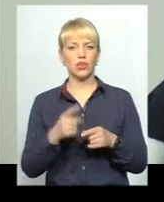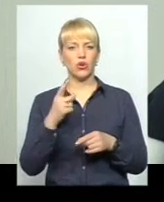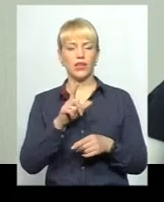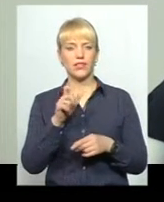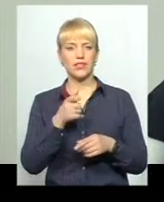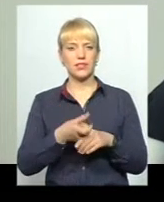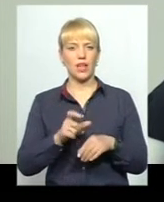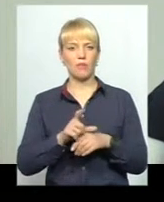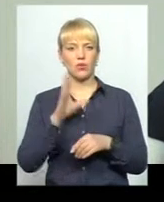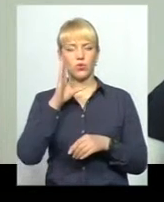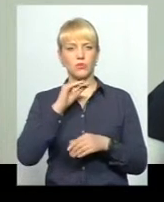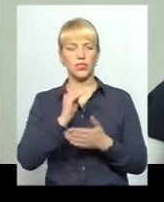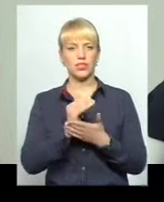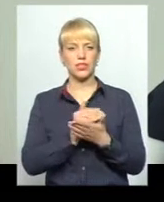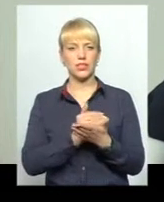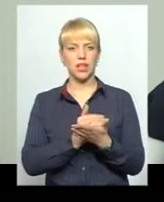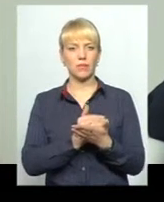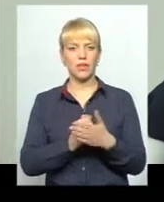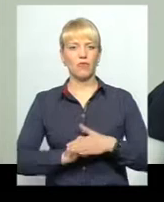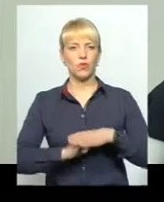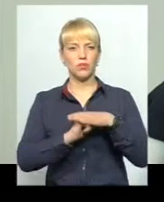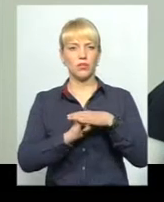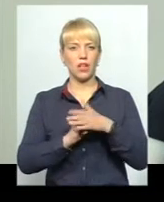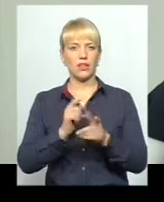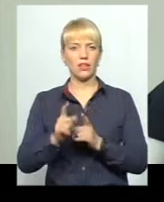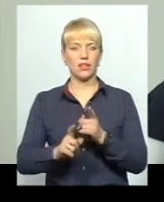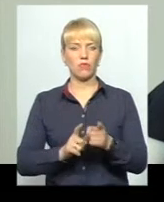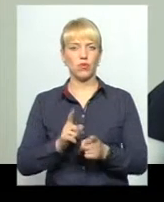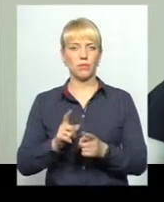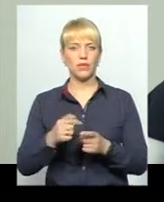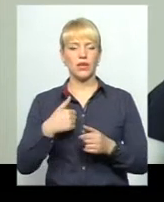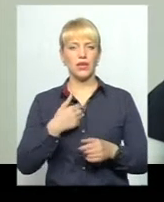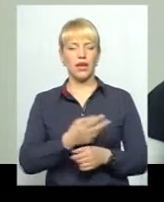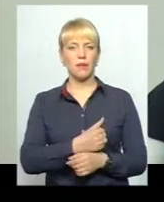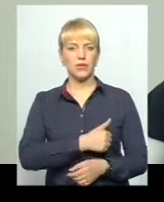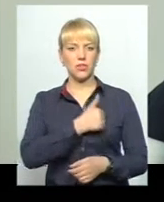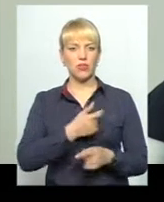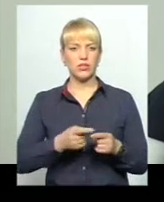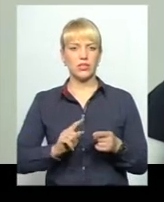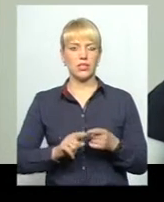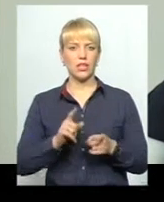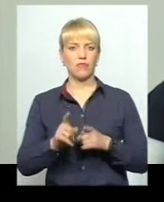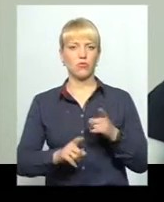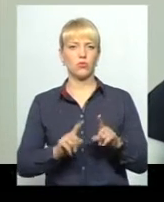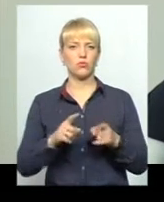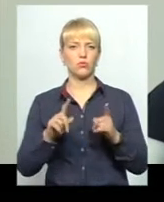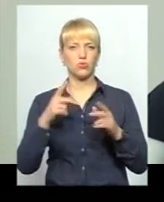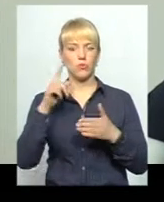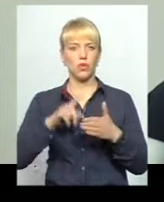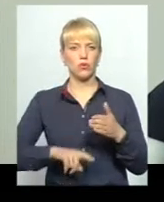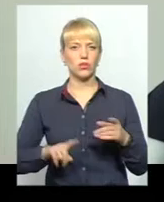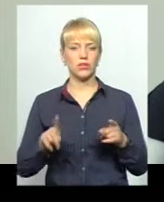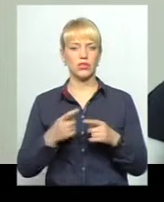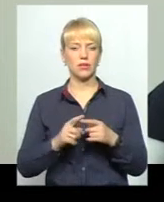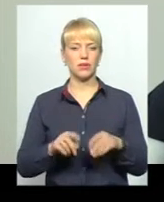самих успішних системних фундаментальних реформ. Я пишаюся цією реформою, тому що переконаний, що вона